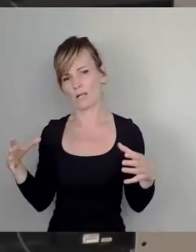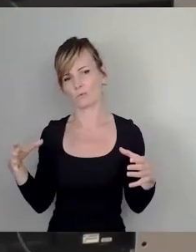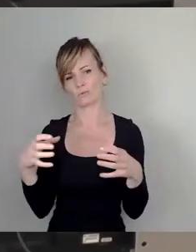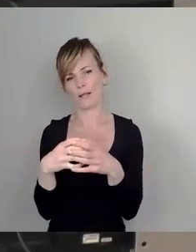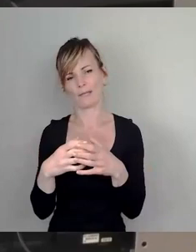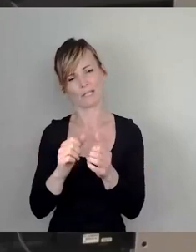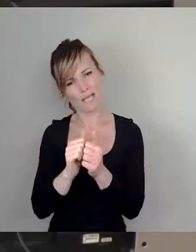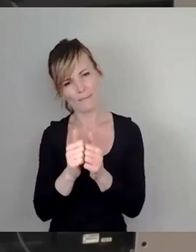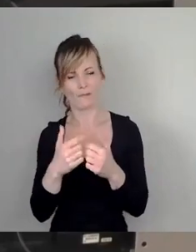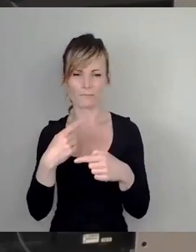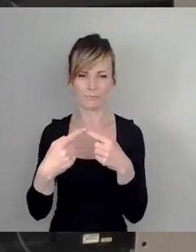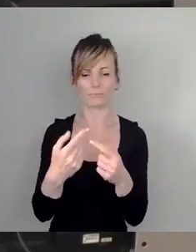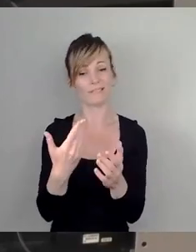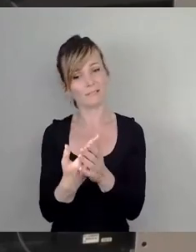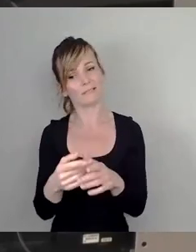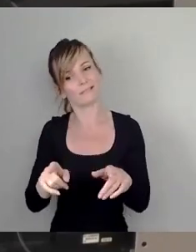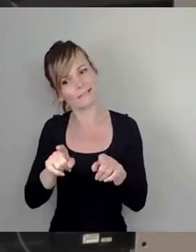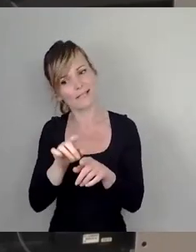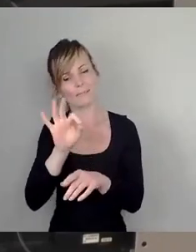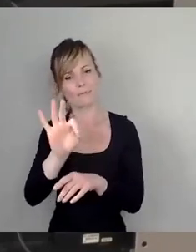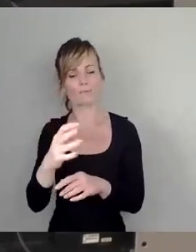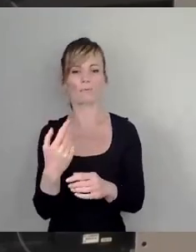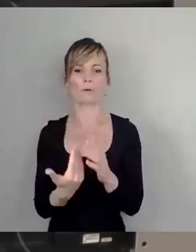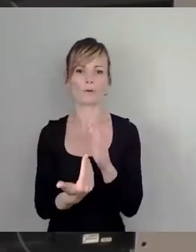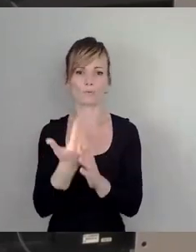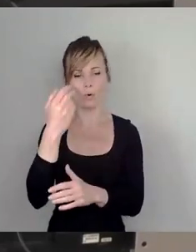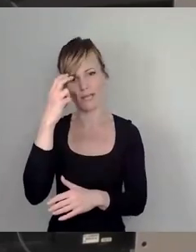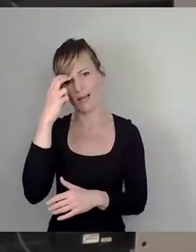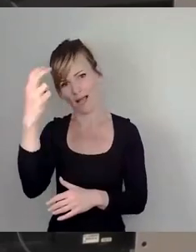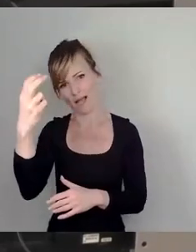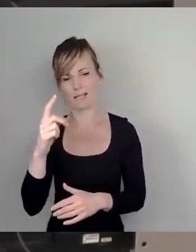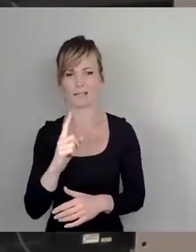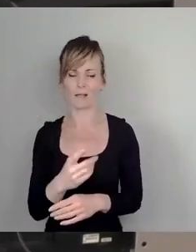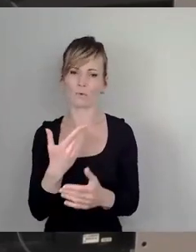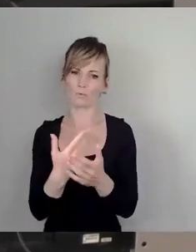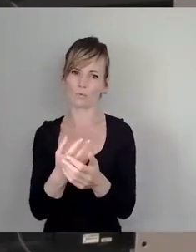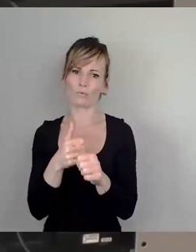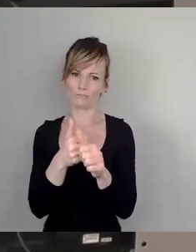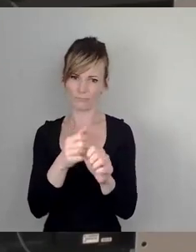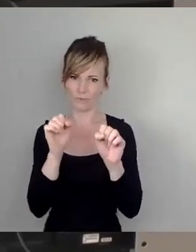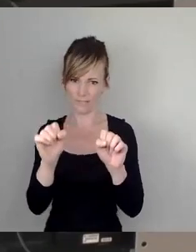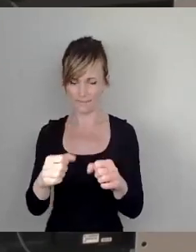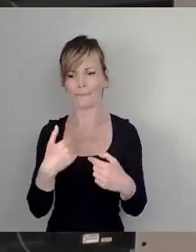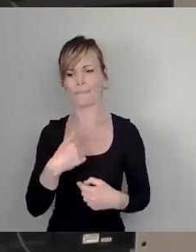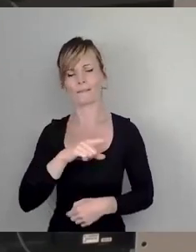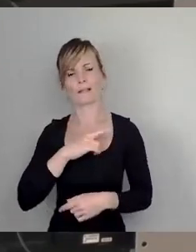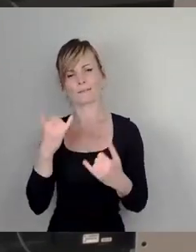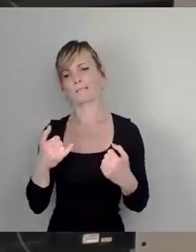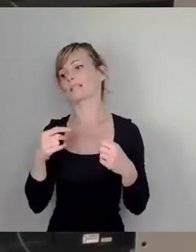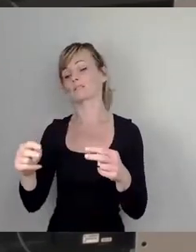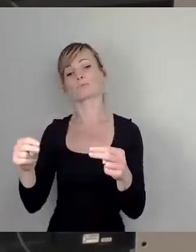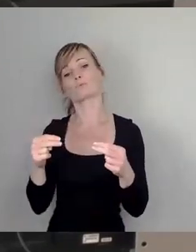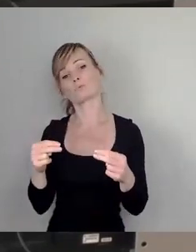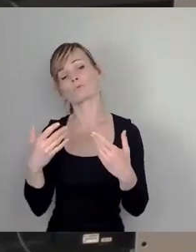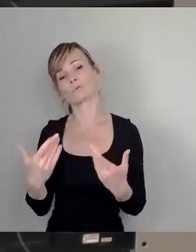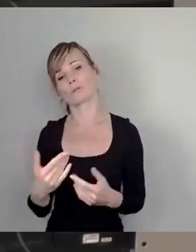für den neuen Rat ein ganz gutes Motto. Jetzt komme ich zurück zum Thilo